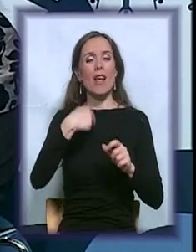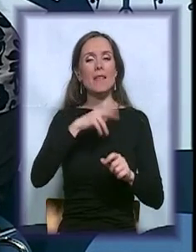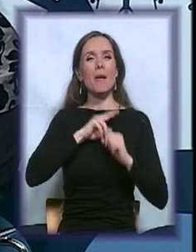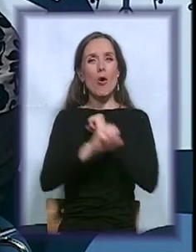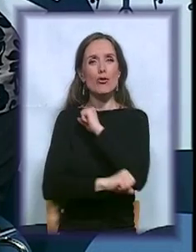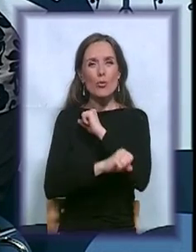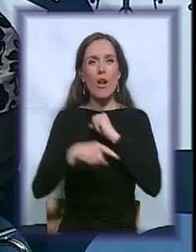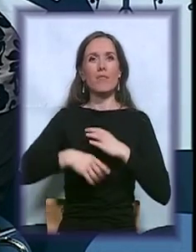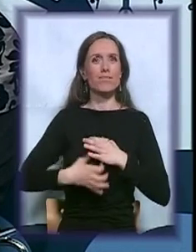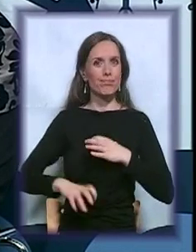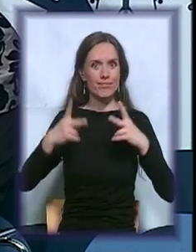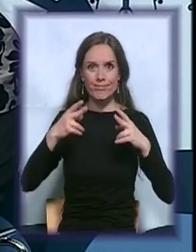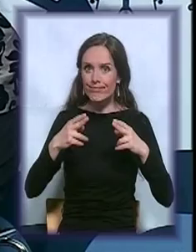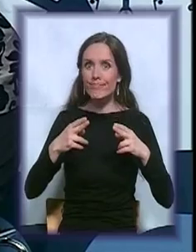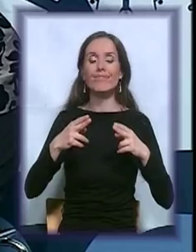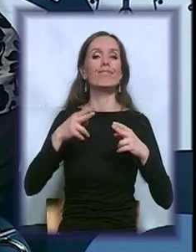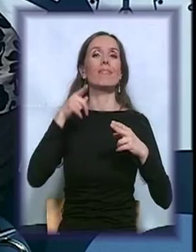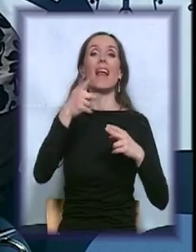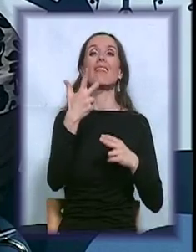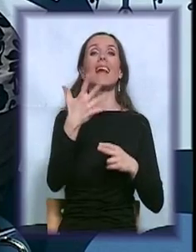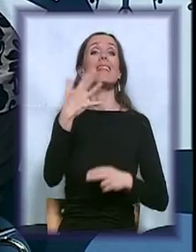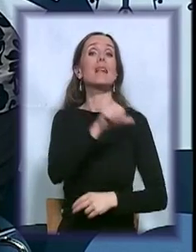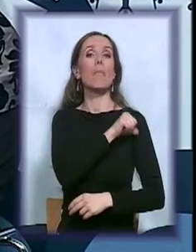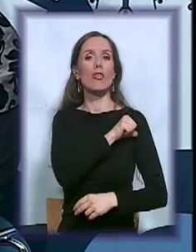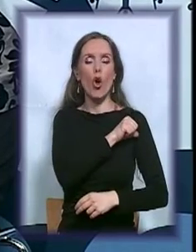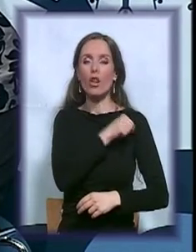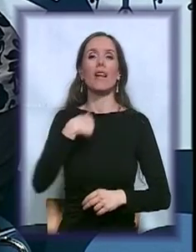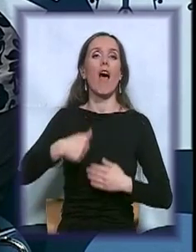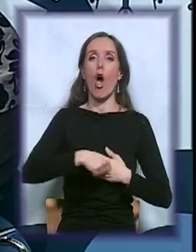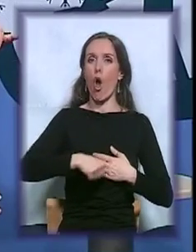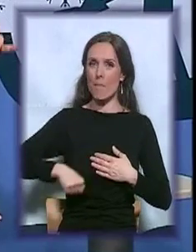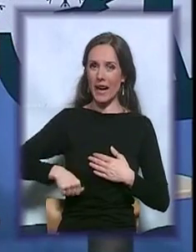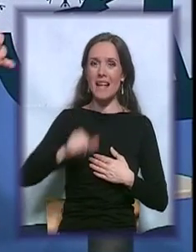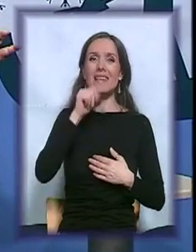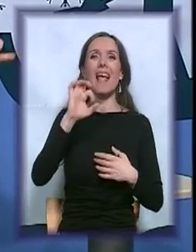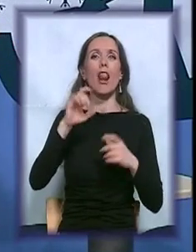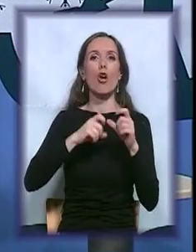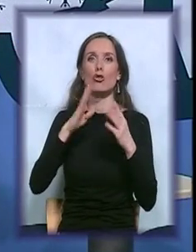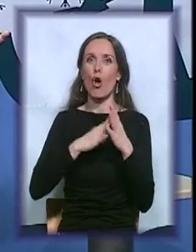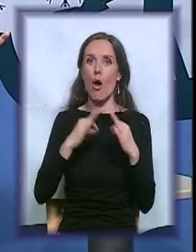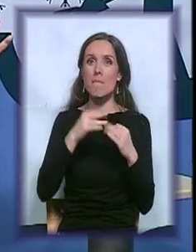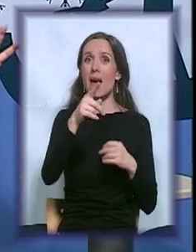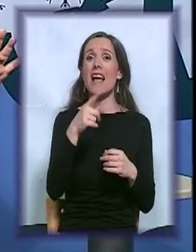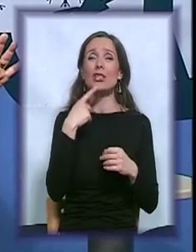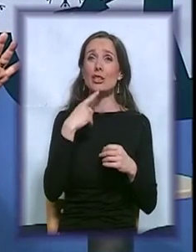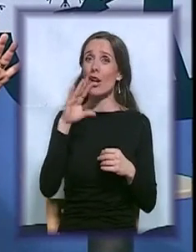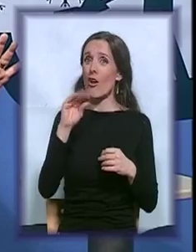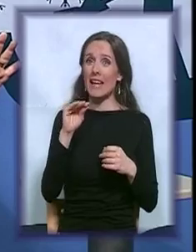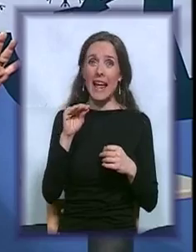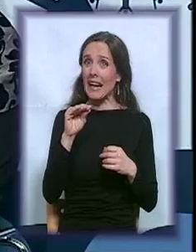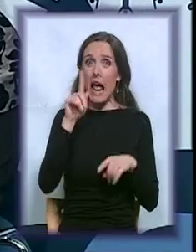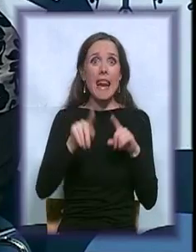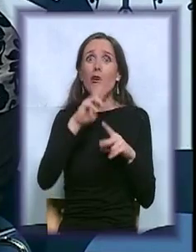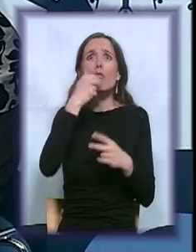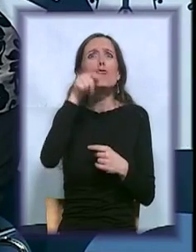prerasto u Kroni i u 35. godini mi je izvedena ile o stoma. A baš imamo to malo nekako, imamo mi ljude koji baš i ne razumeju ovo sad što ste